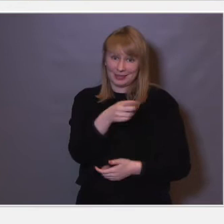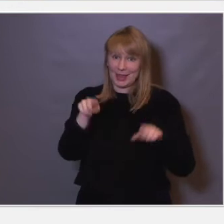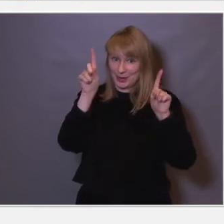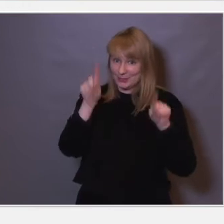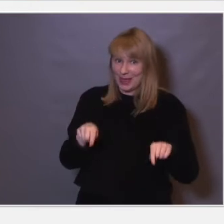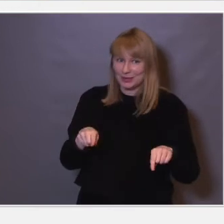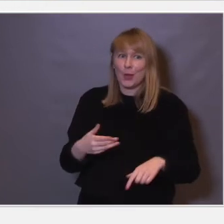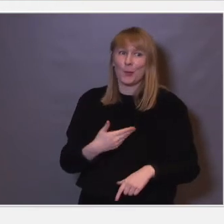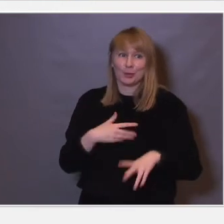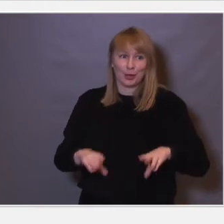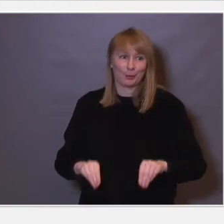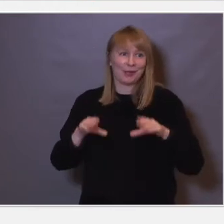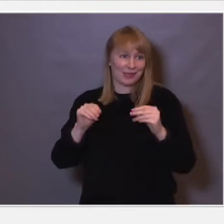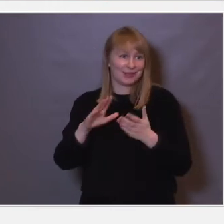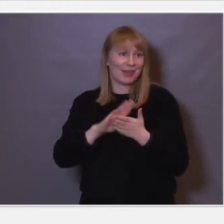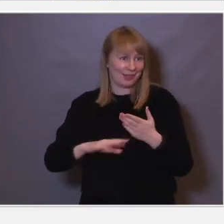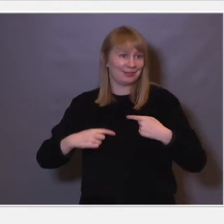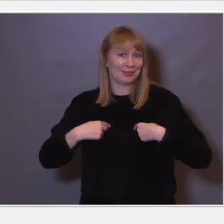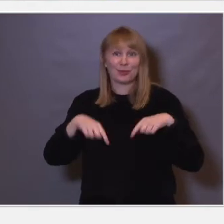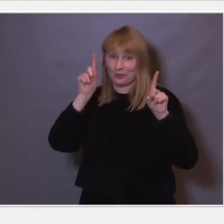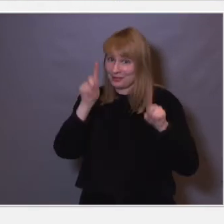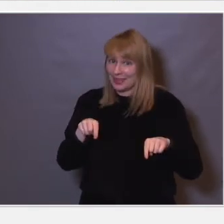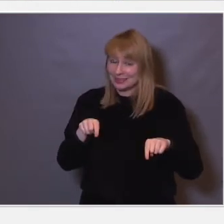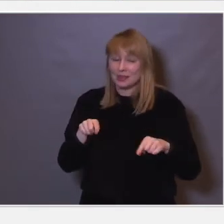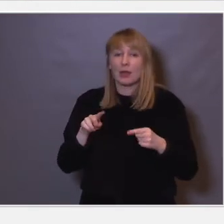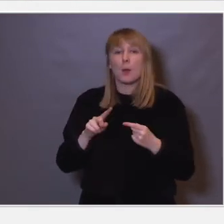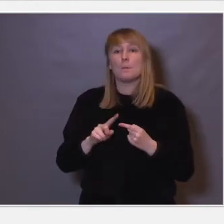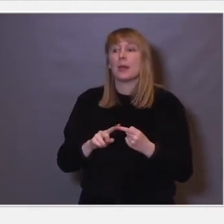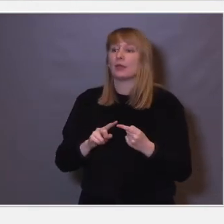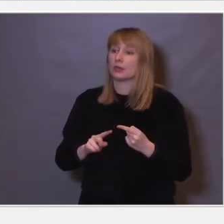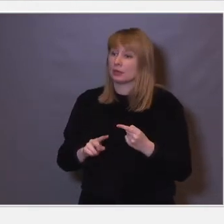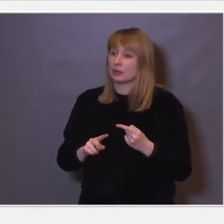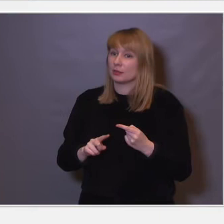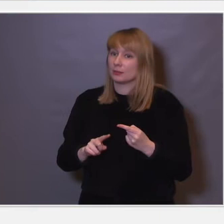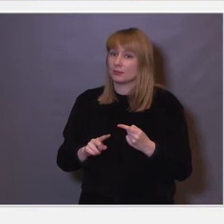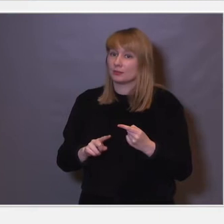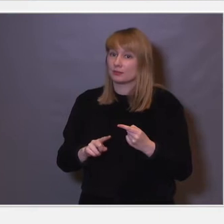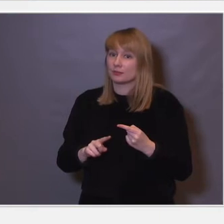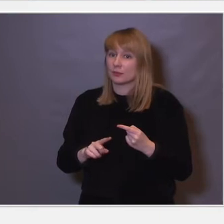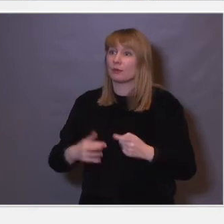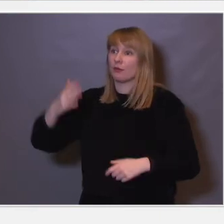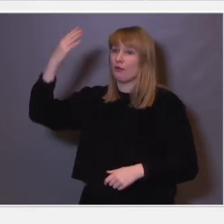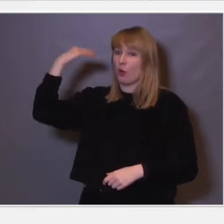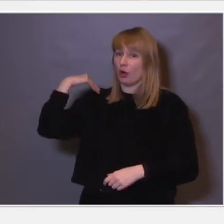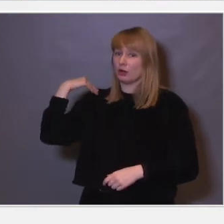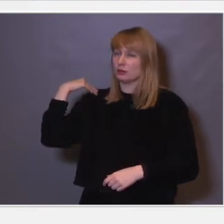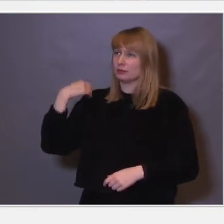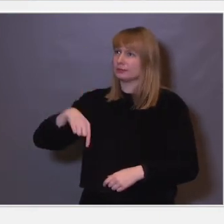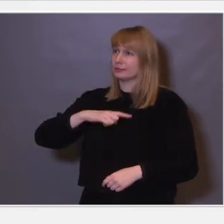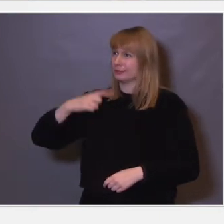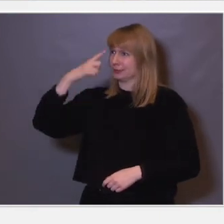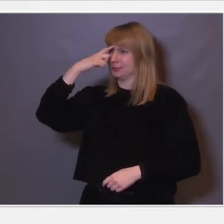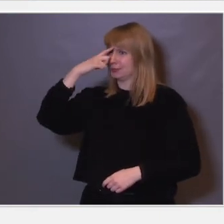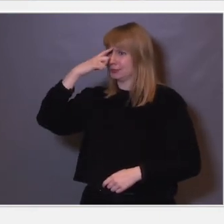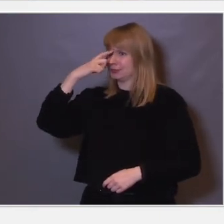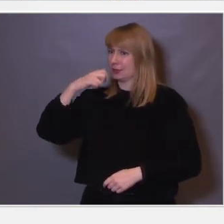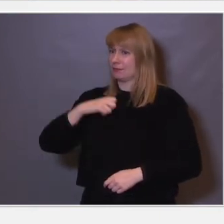mye bedre enn det jeg vet i det hele tatt. Men det er jo også sånn at tidligere så trodde man det at bare det å